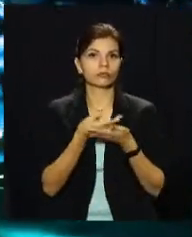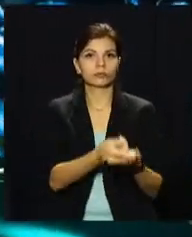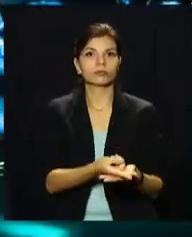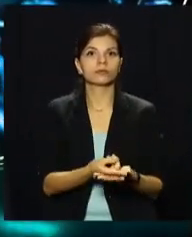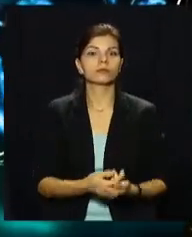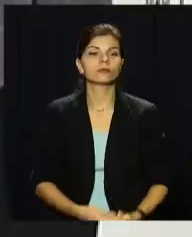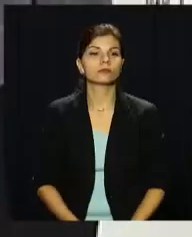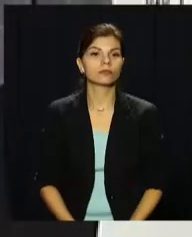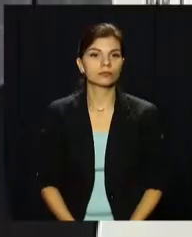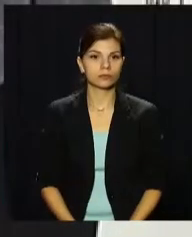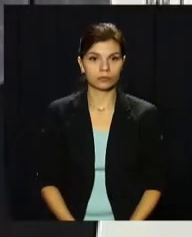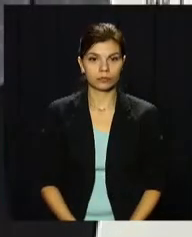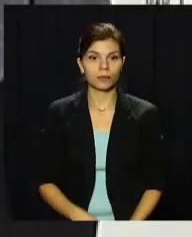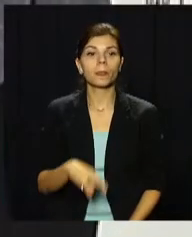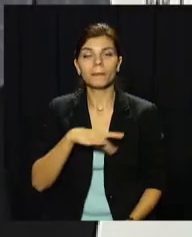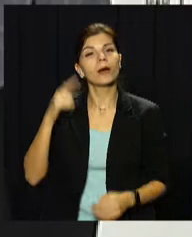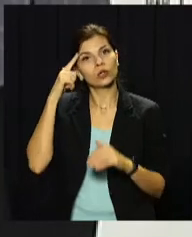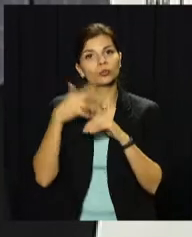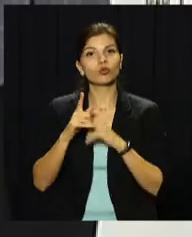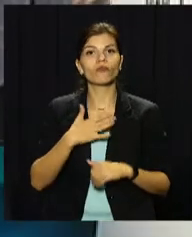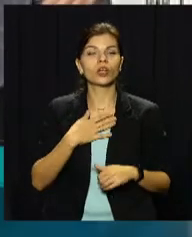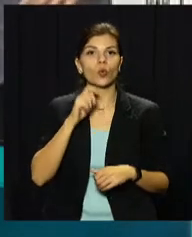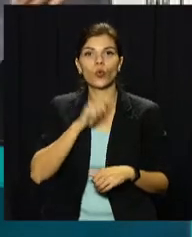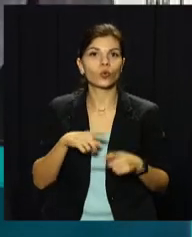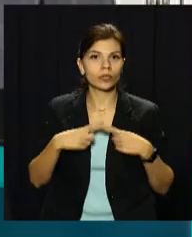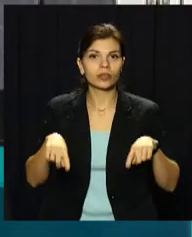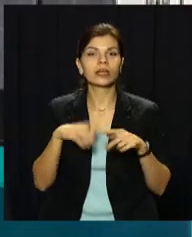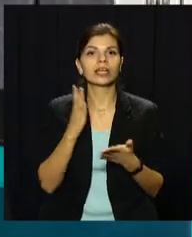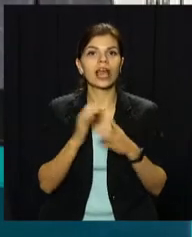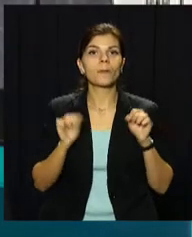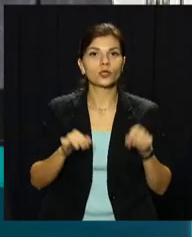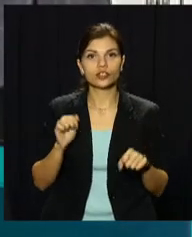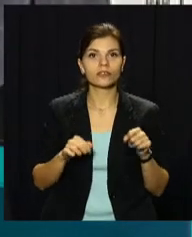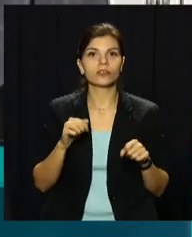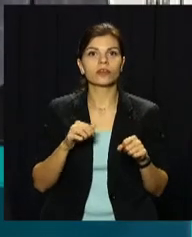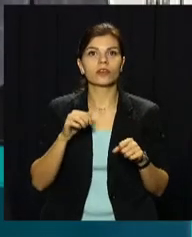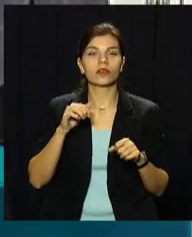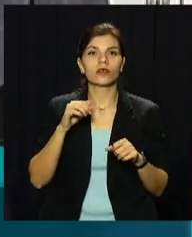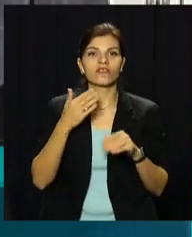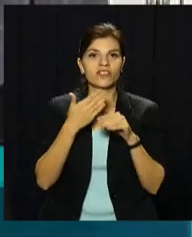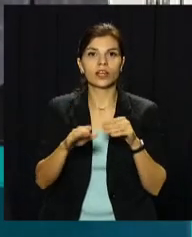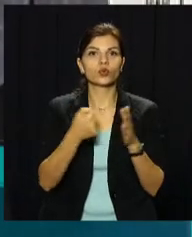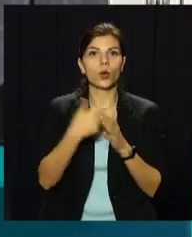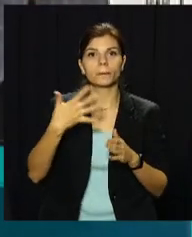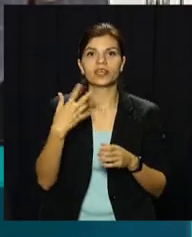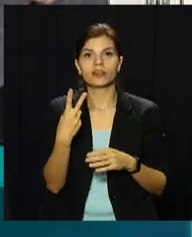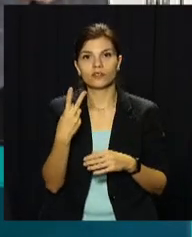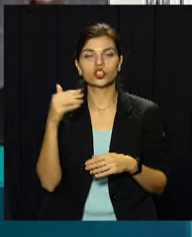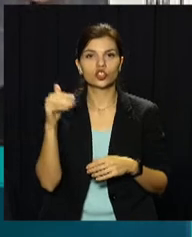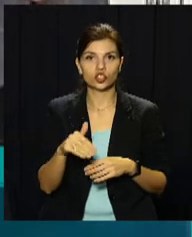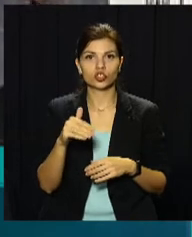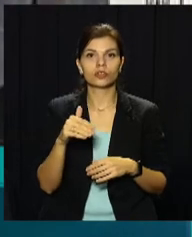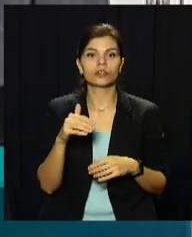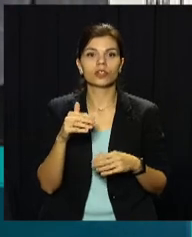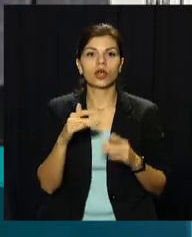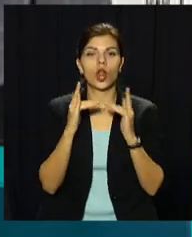Ми розуміємо, що в нашій країні є можливість видалити до 52 тисяч